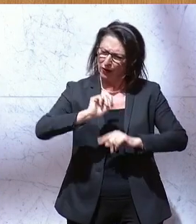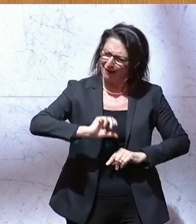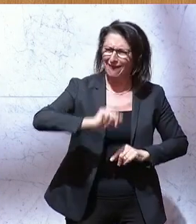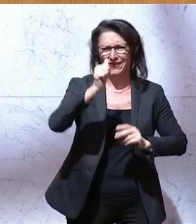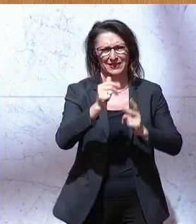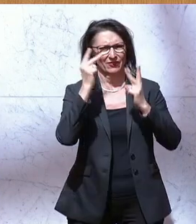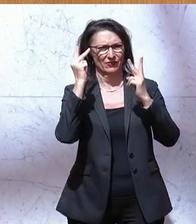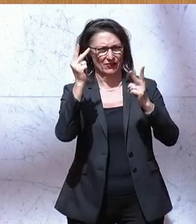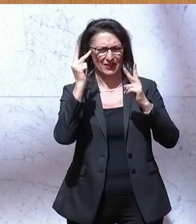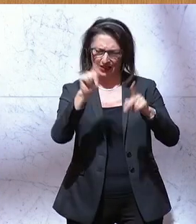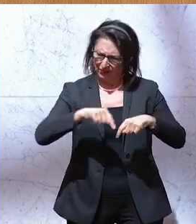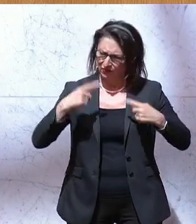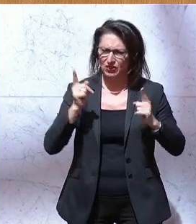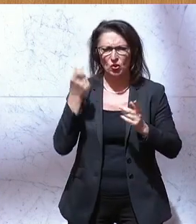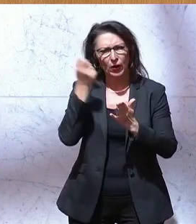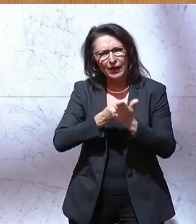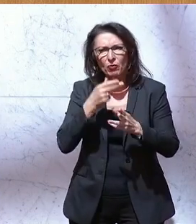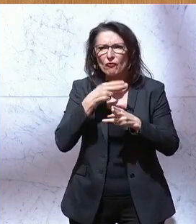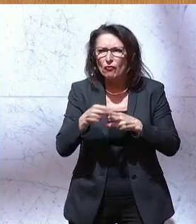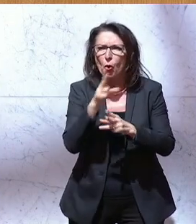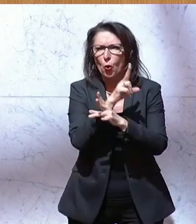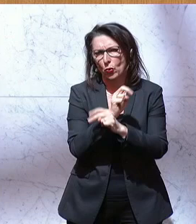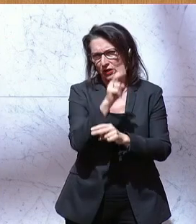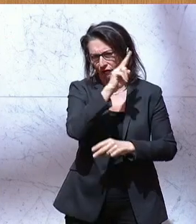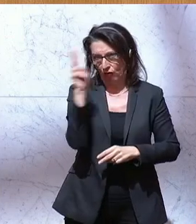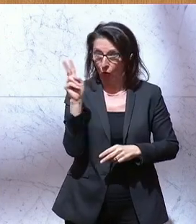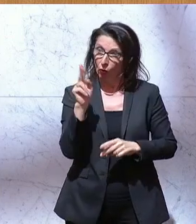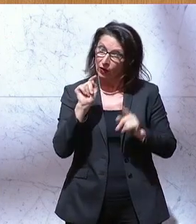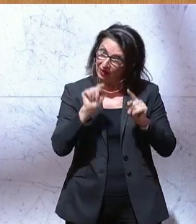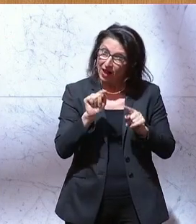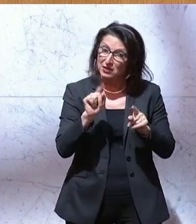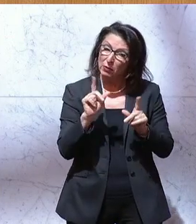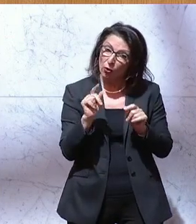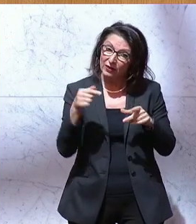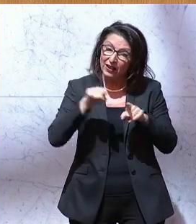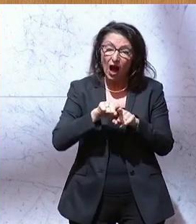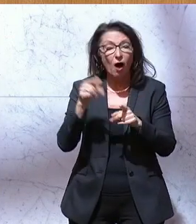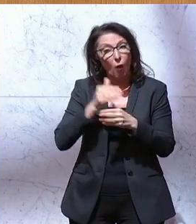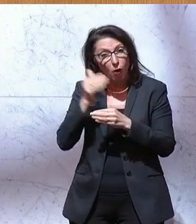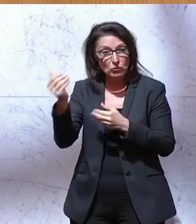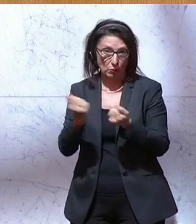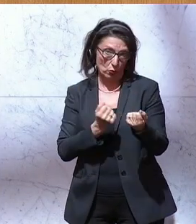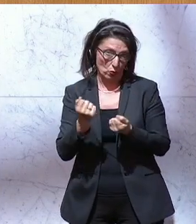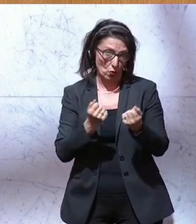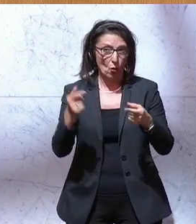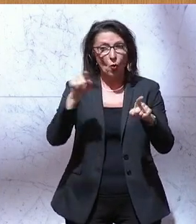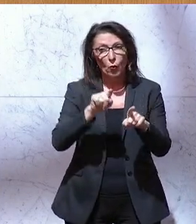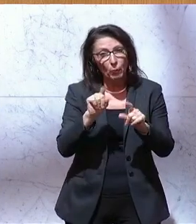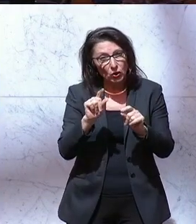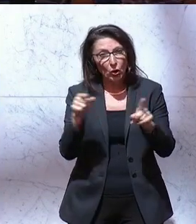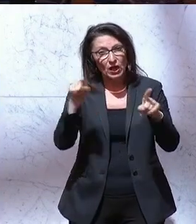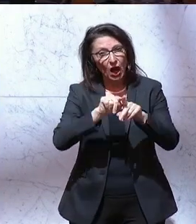österreichischen Interessen zu kämpfen, weil das auch außenpolitisch und international konstruktiv wäre.